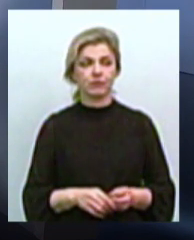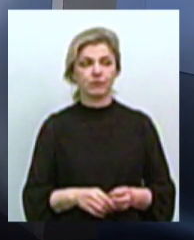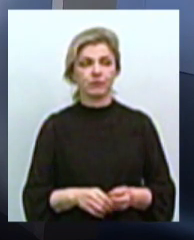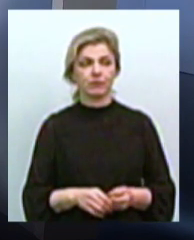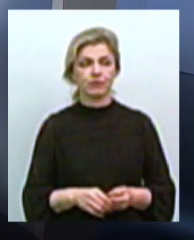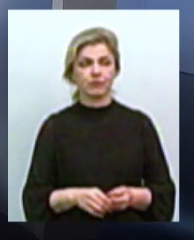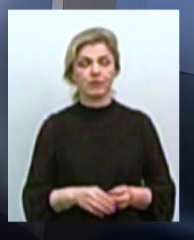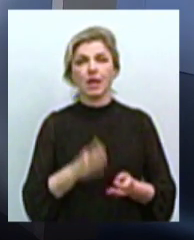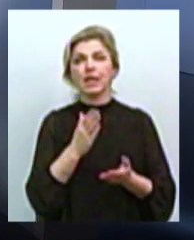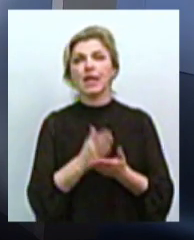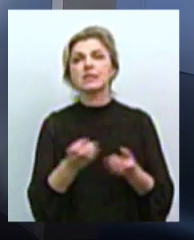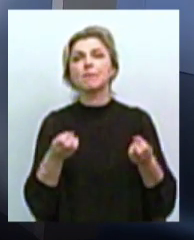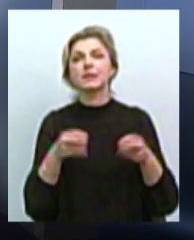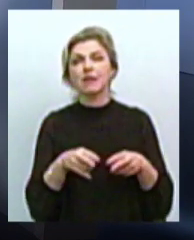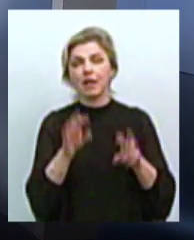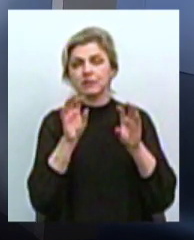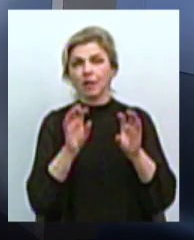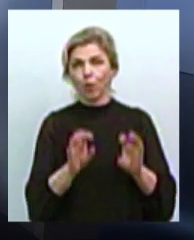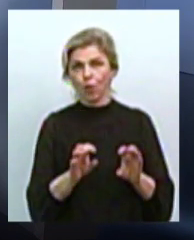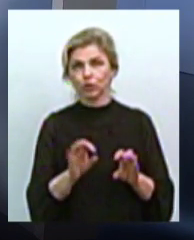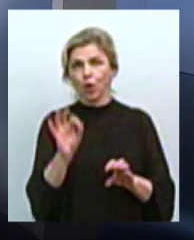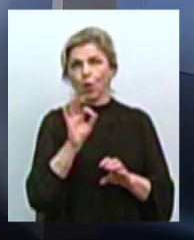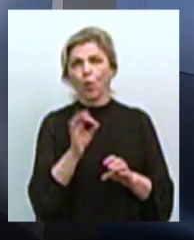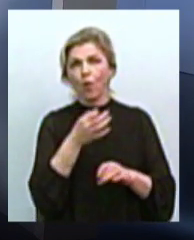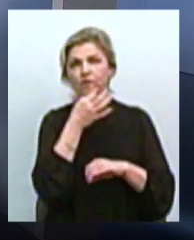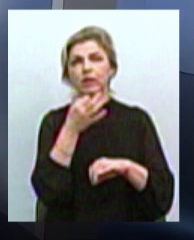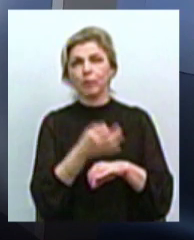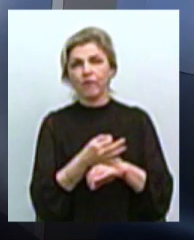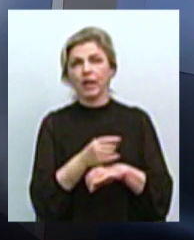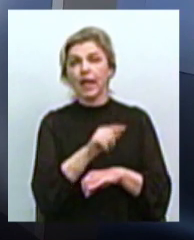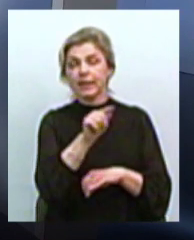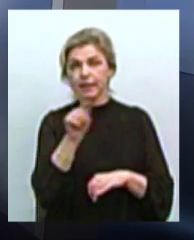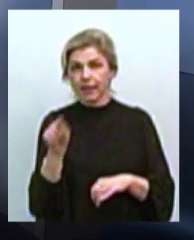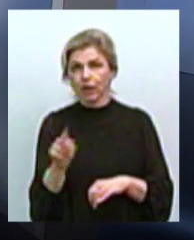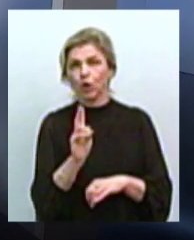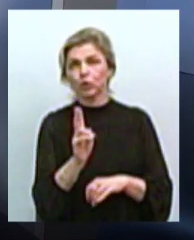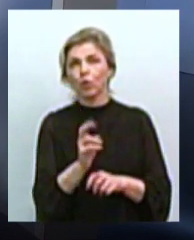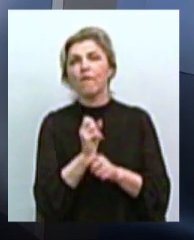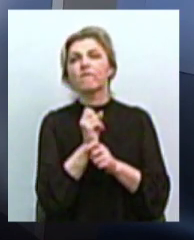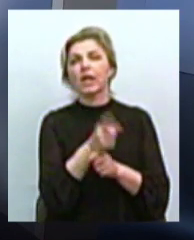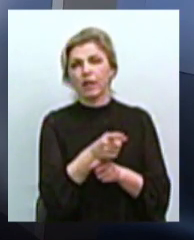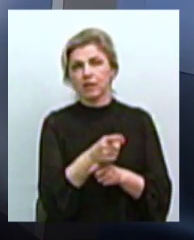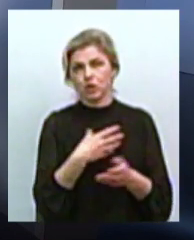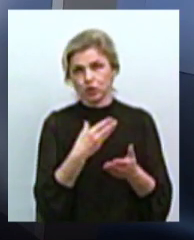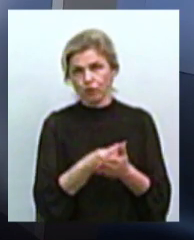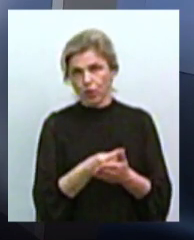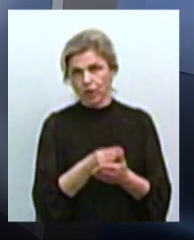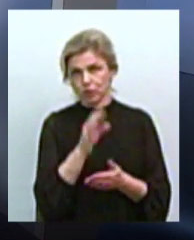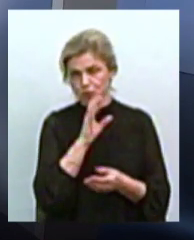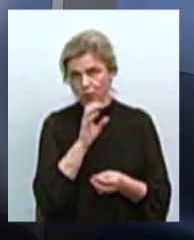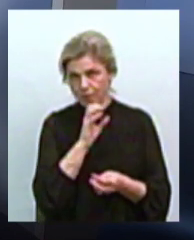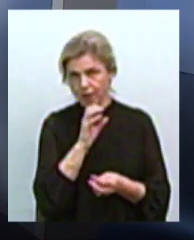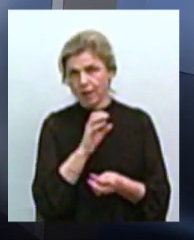спеціальні закони щодо відповідальності тих, хто викидають своїх